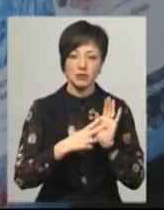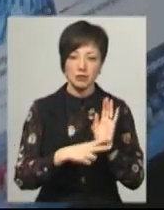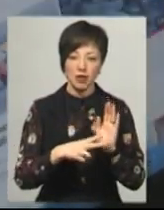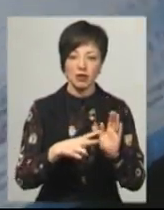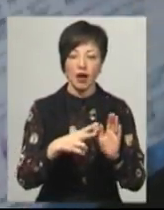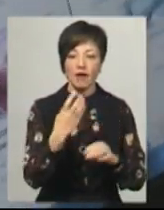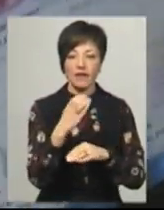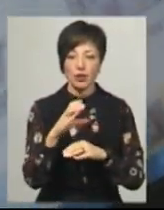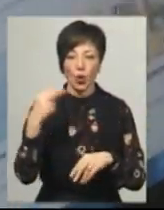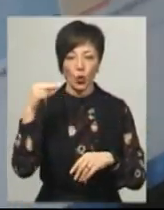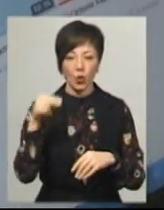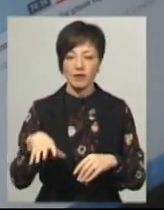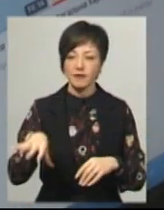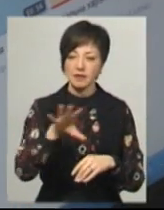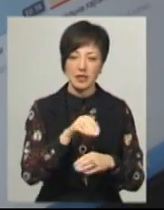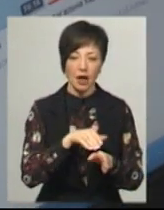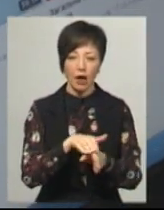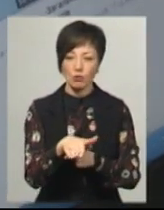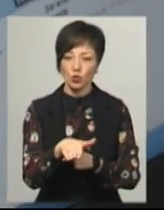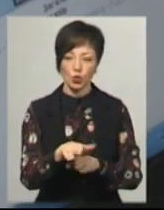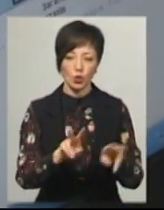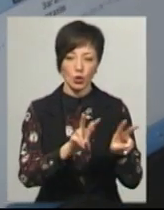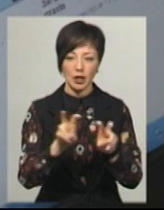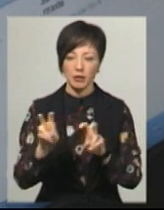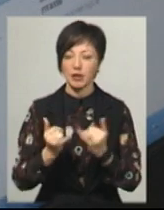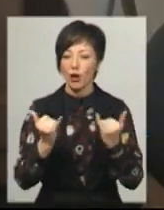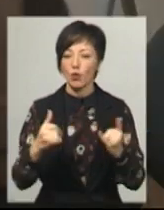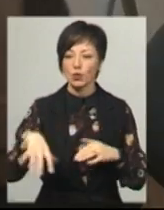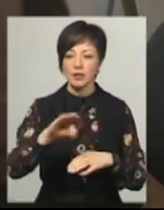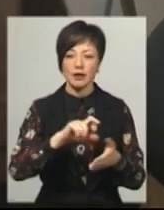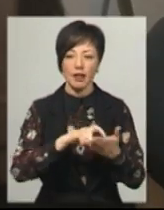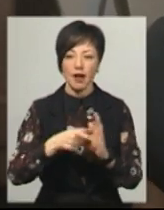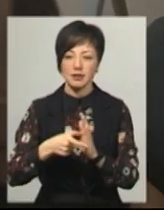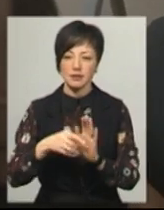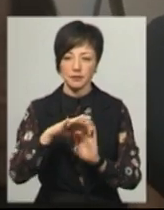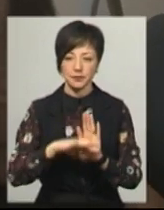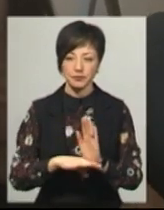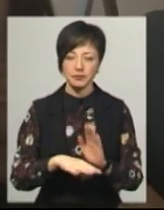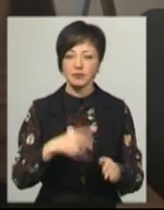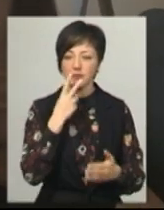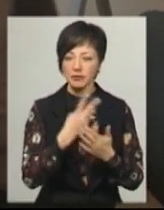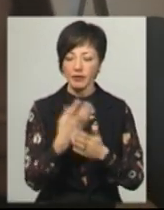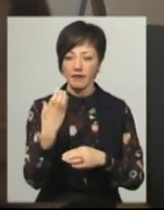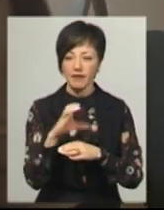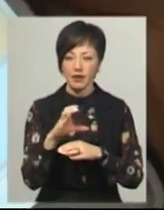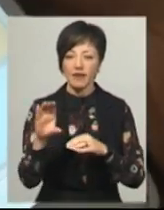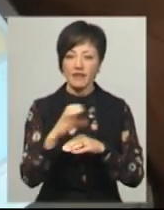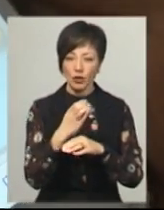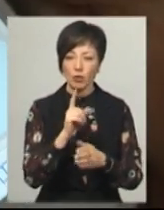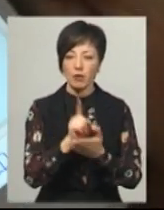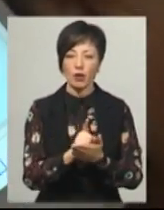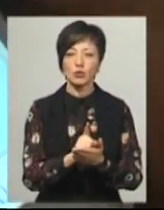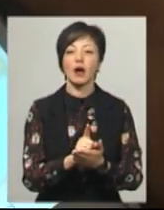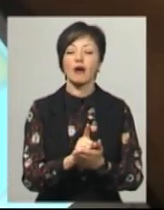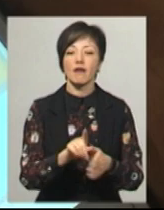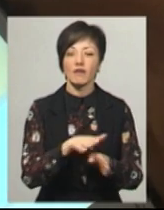відеоуроків для усіх класів. Після перегляду навчального відео учні мають виконати тестові